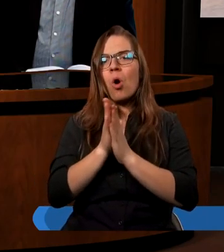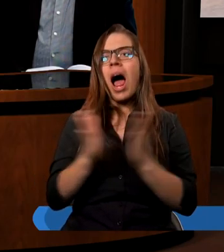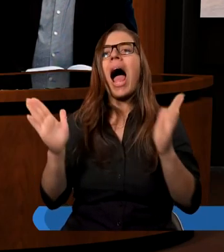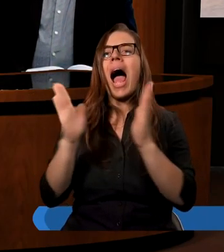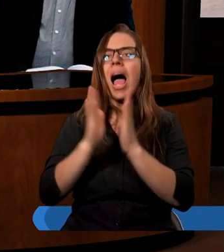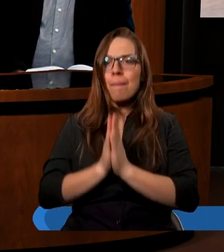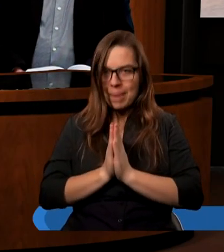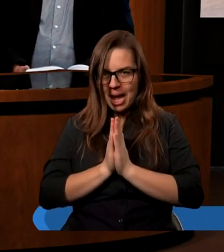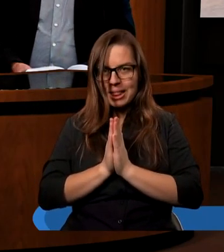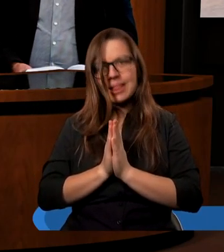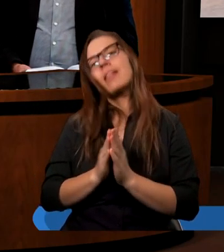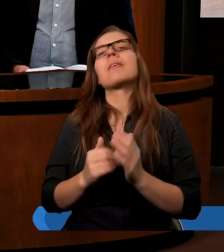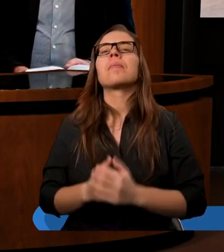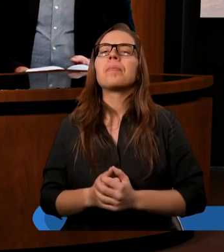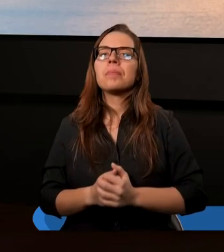Amen.